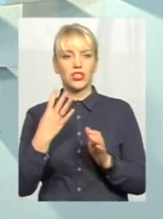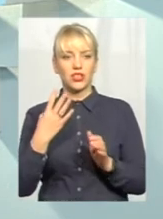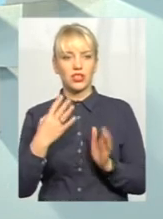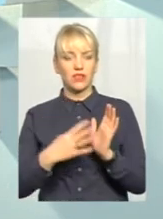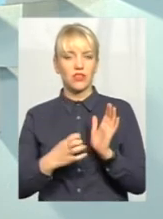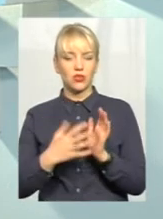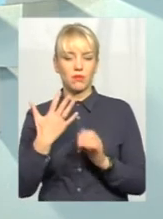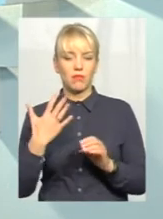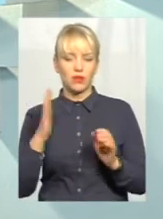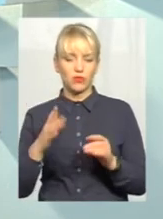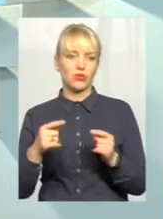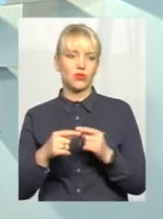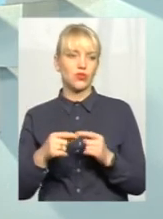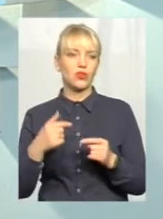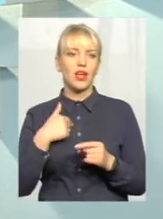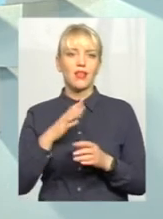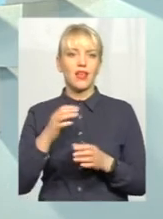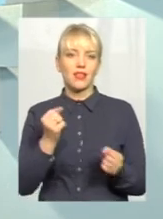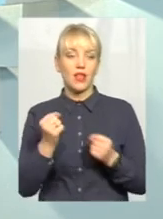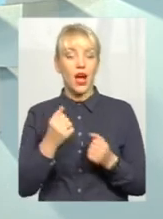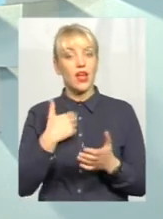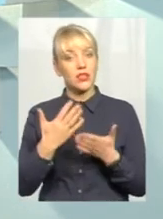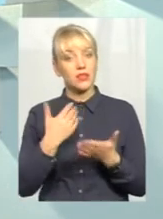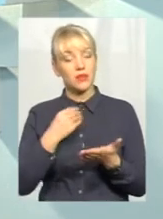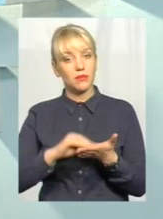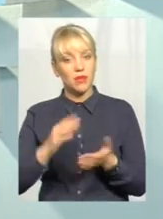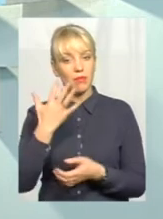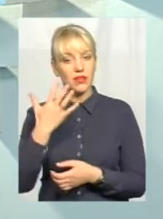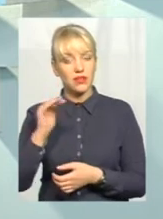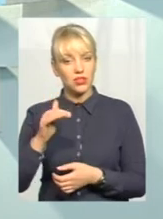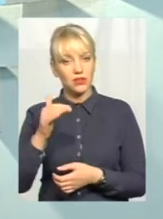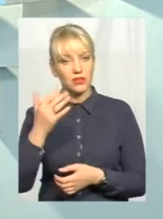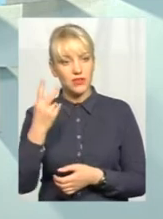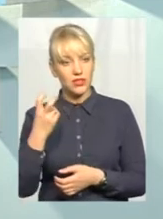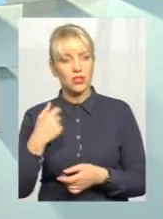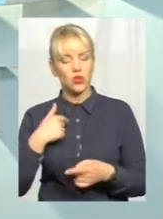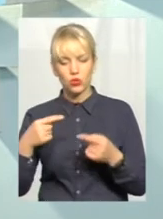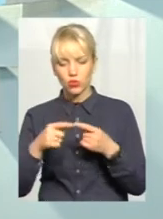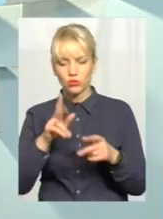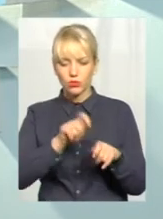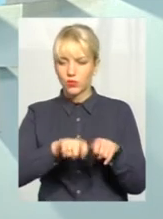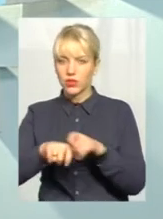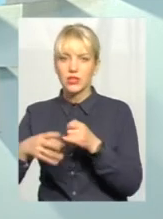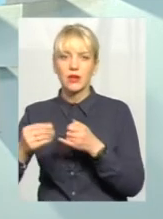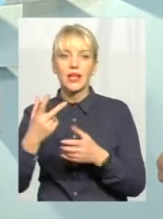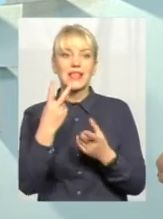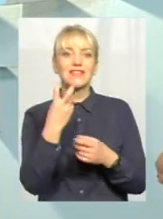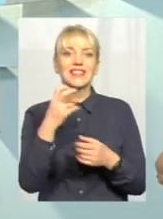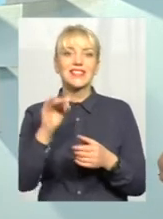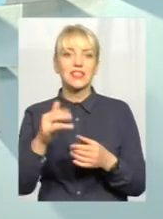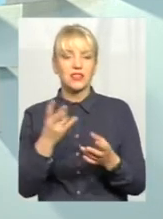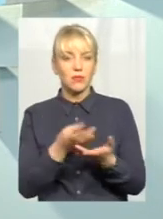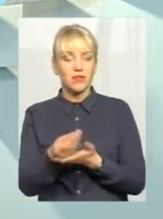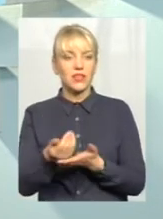точно, то я і не напружуюсь. А якщо я пишу 5 200, то я точно в середині року буду робити вентаризацію землі. Бо ж 200 тисяч на них вже є